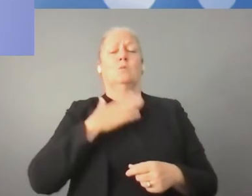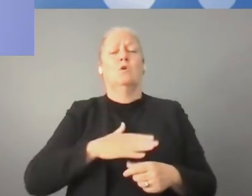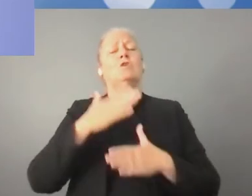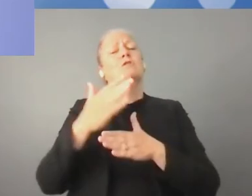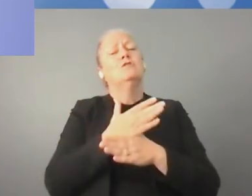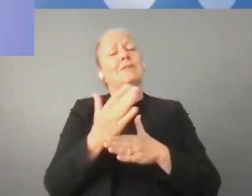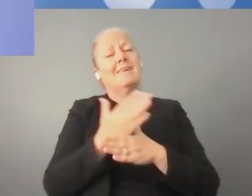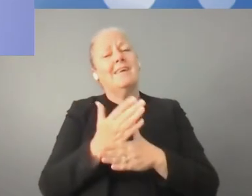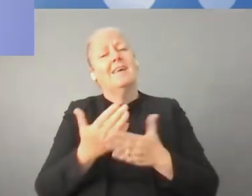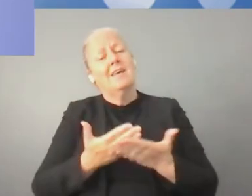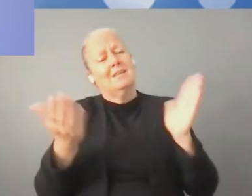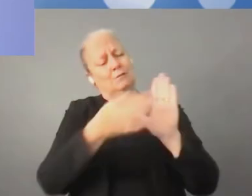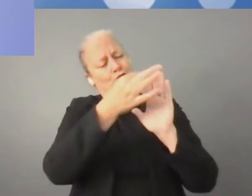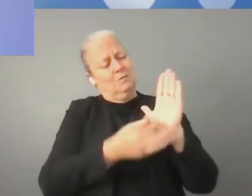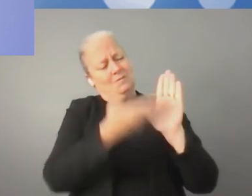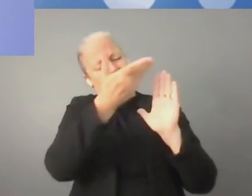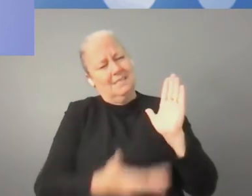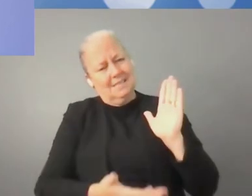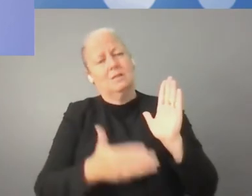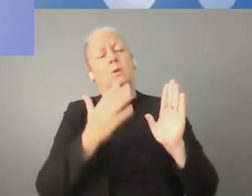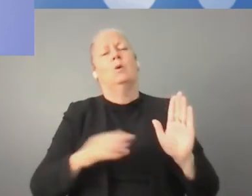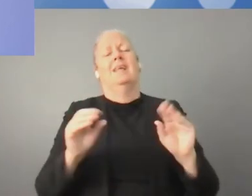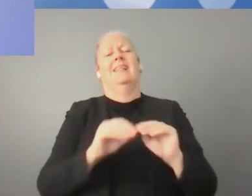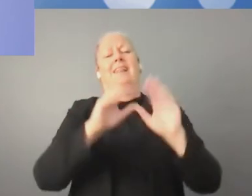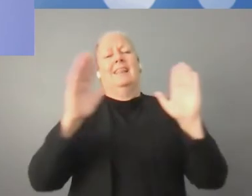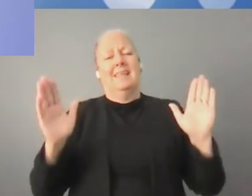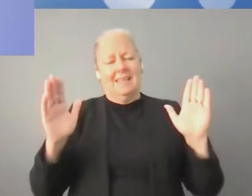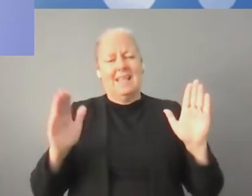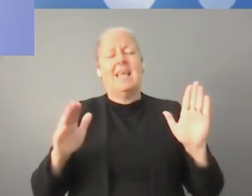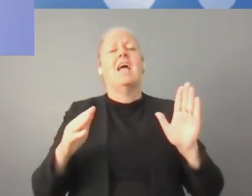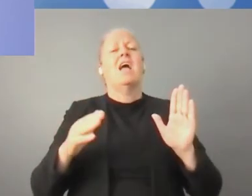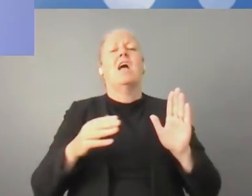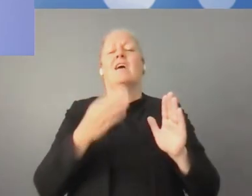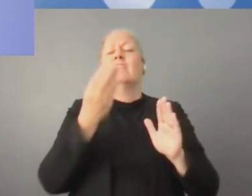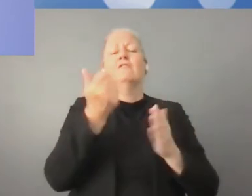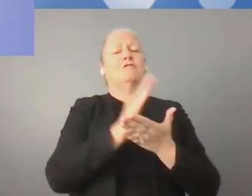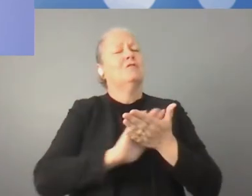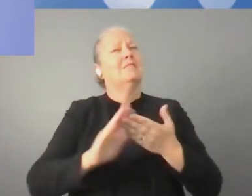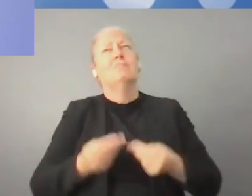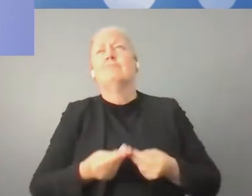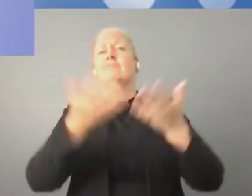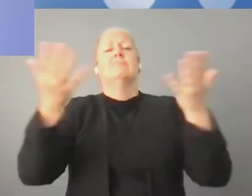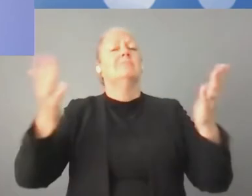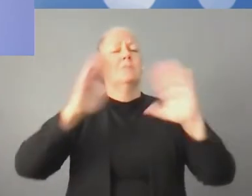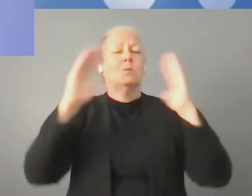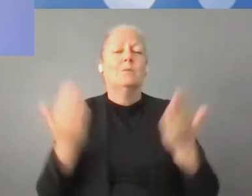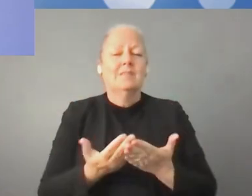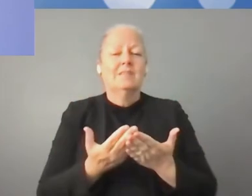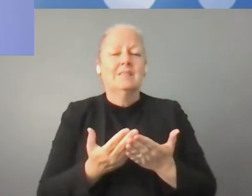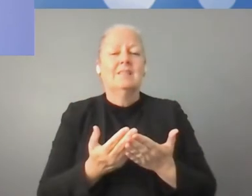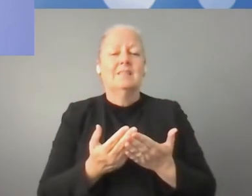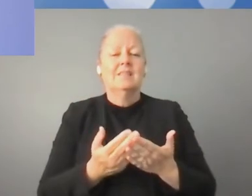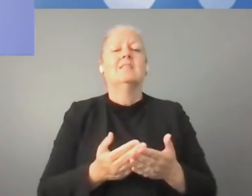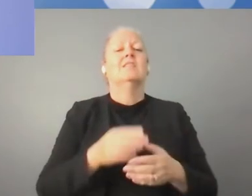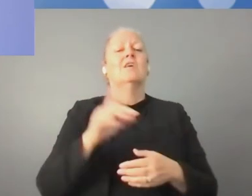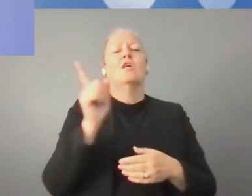Global Digital Compact. W ramach tej inicjatywy nakreślono zasady otwartej,